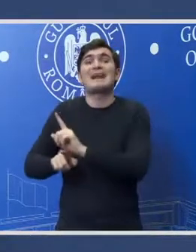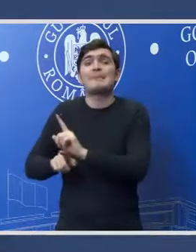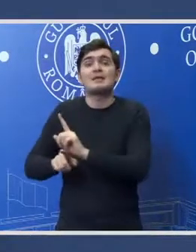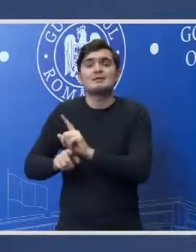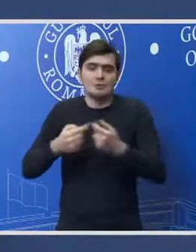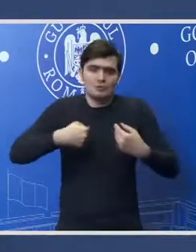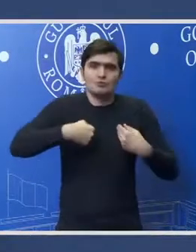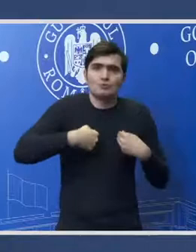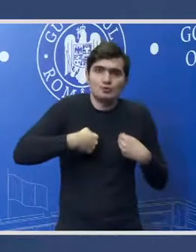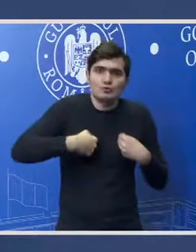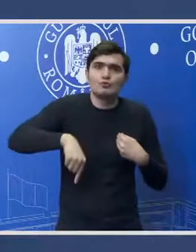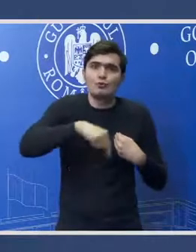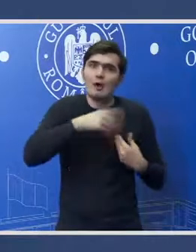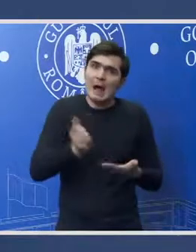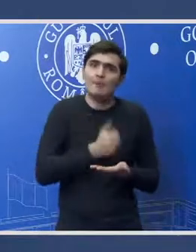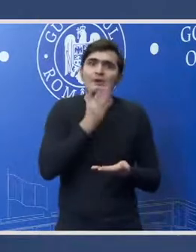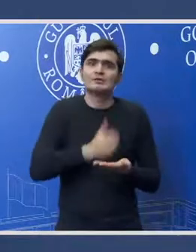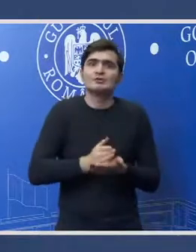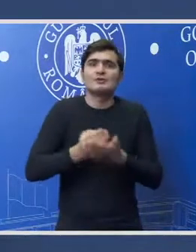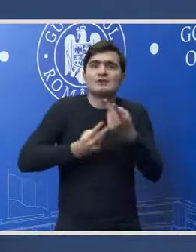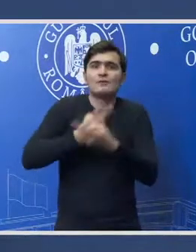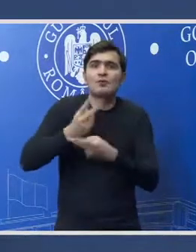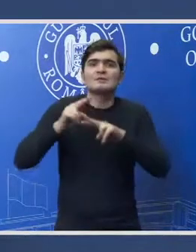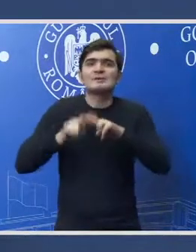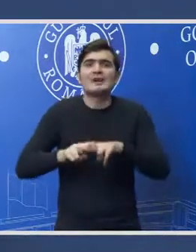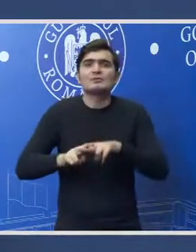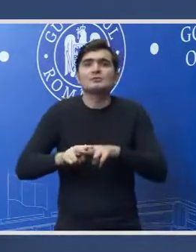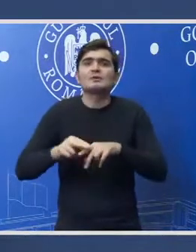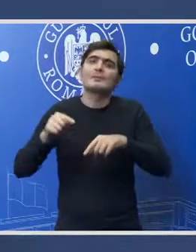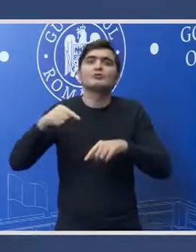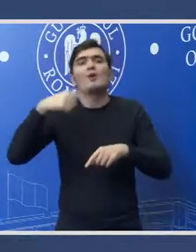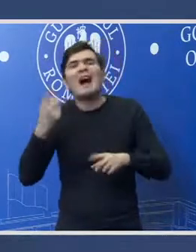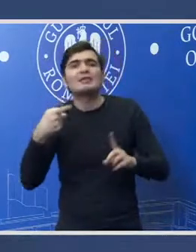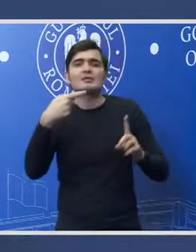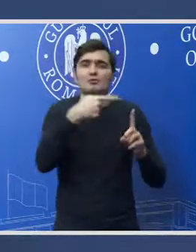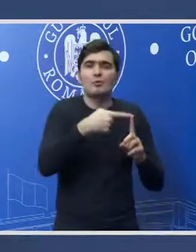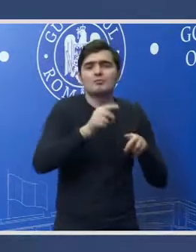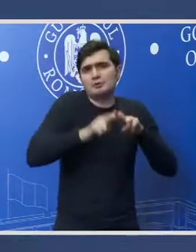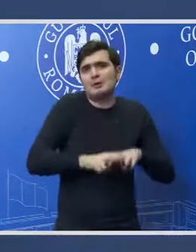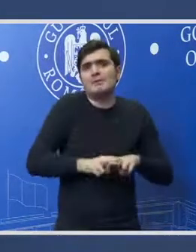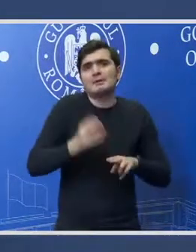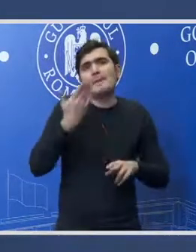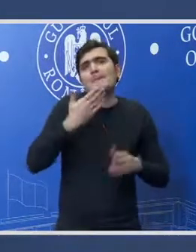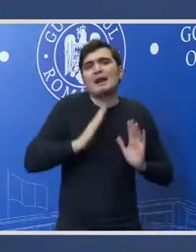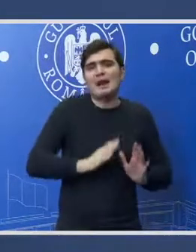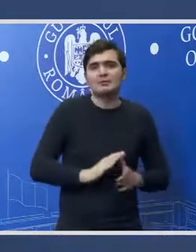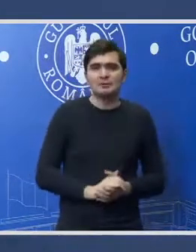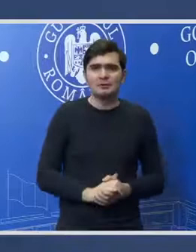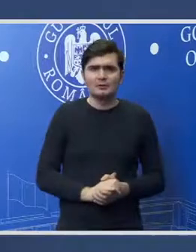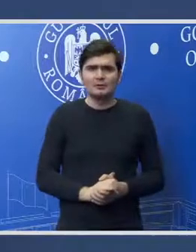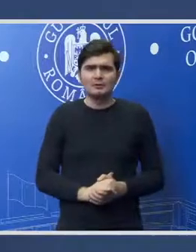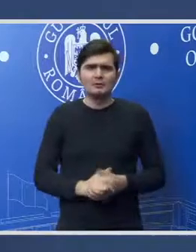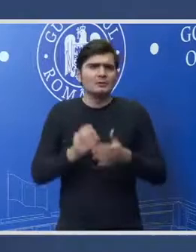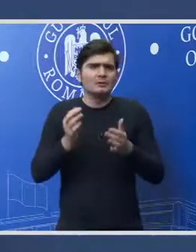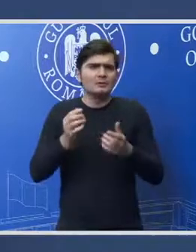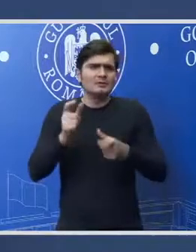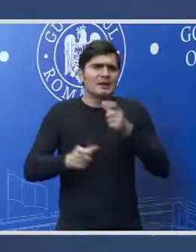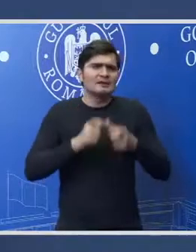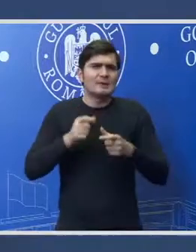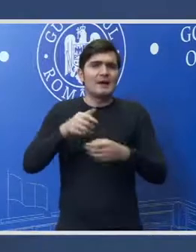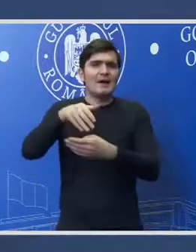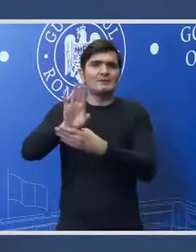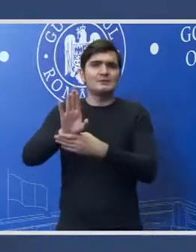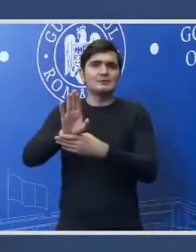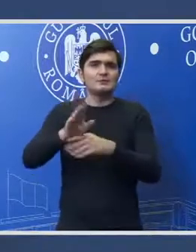fost aceea de a folosi aceste resurse în alte scopuri, dar și rămân la acest lucru. Cât despre avizul